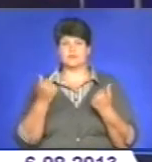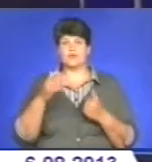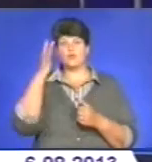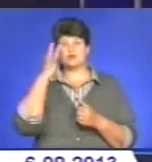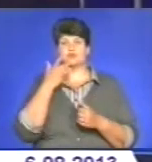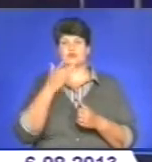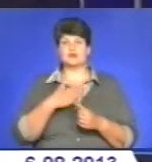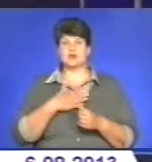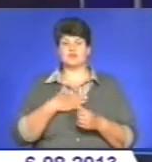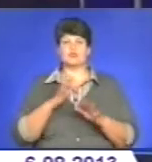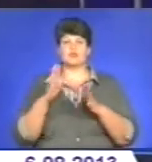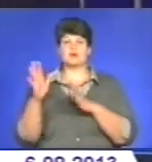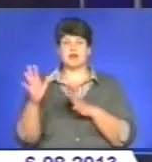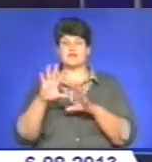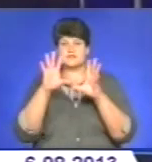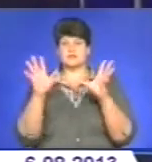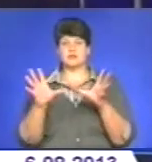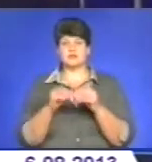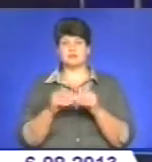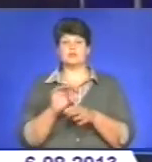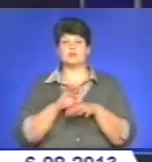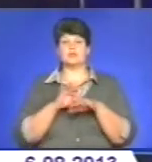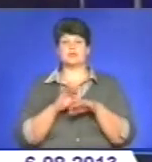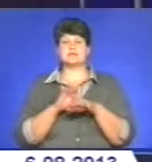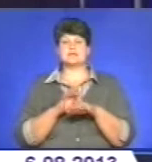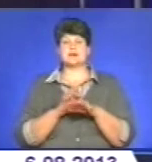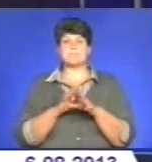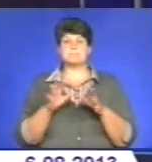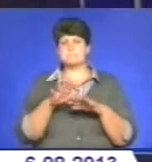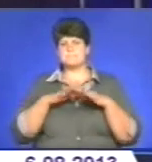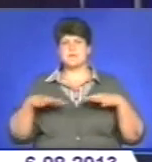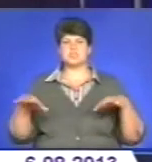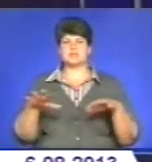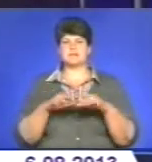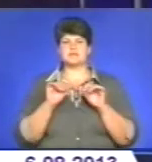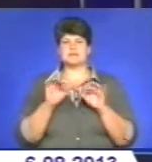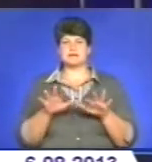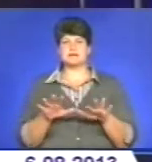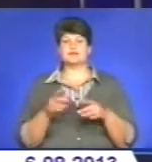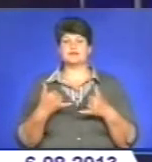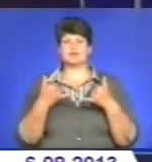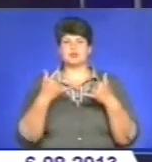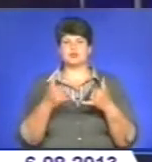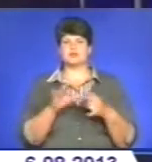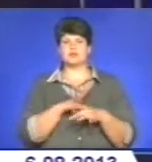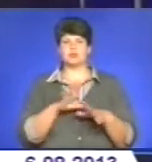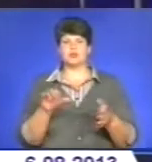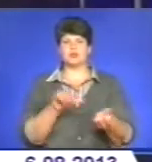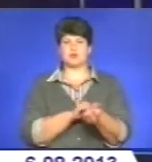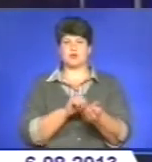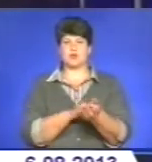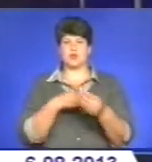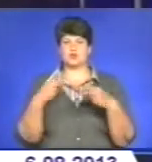нашому краї, як і в Україні загалом, тривають масштабні оперативно-профілактичні заходи з метою запобігання наркоторгівлі,